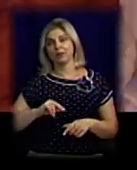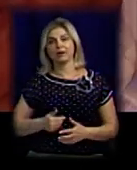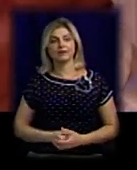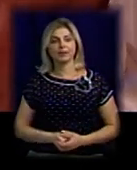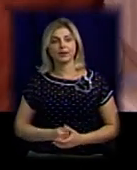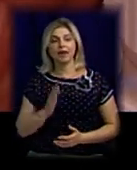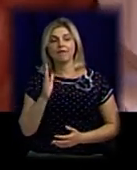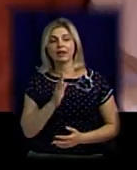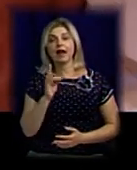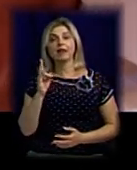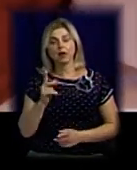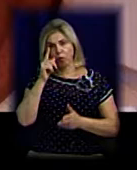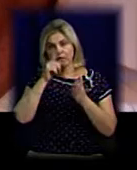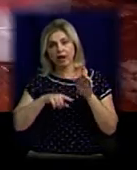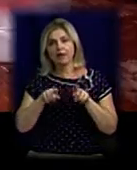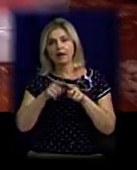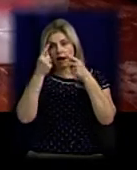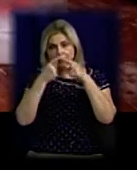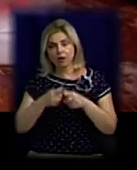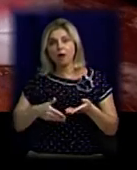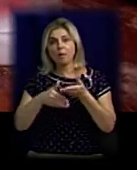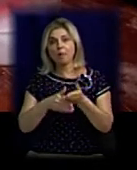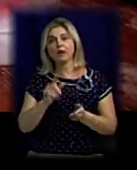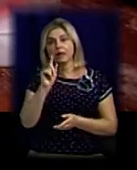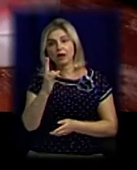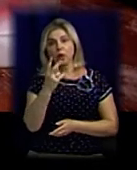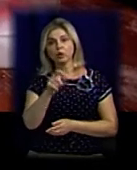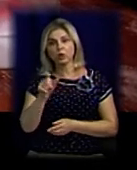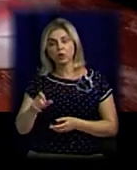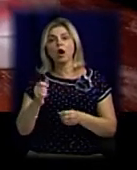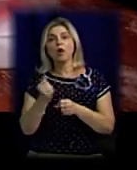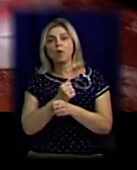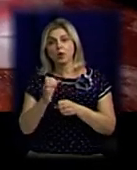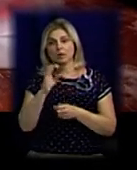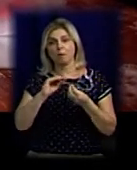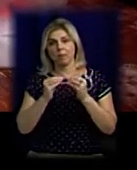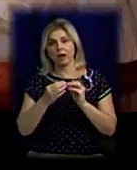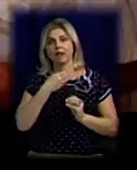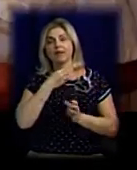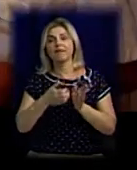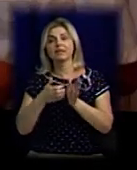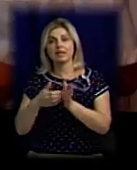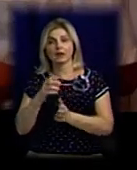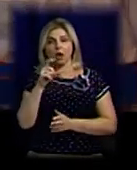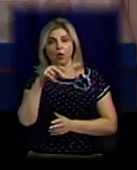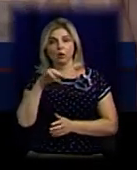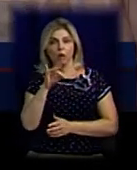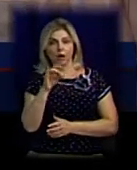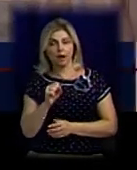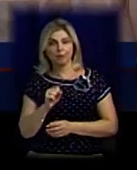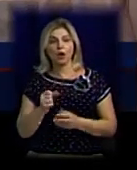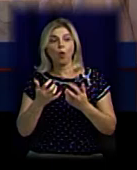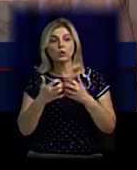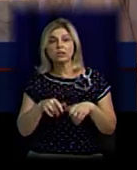Віталій Настенко впевнений, така технологія допомогла би миколаївцям подавати проблему дефіциту хлору. Установка позволяє